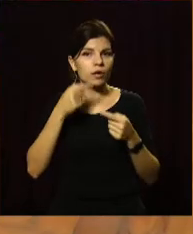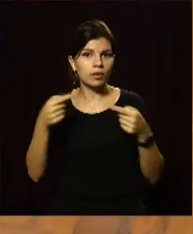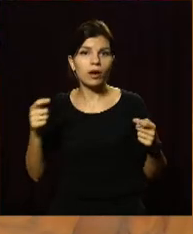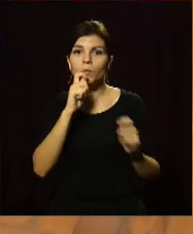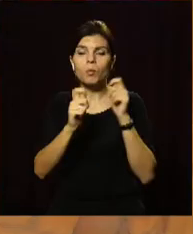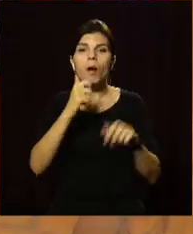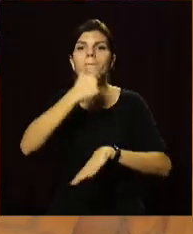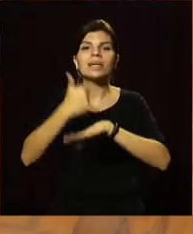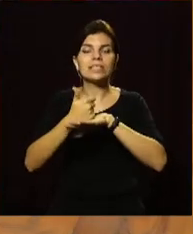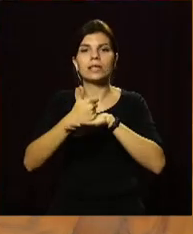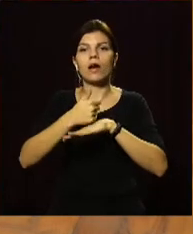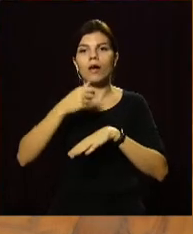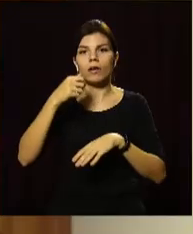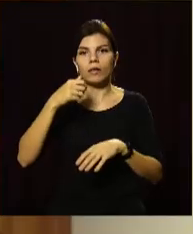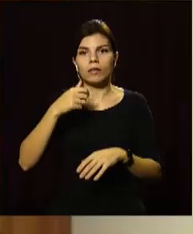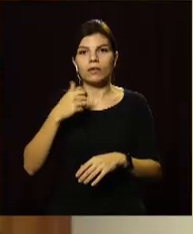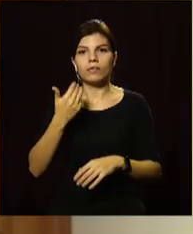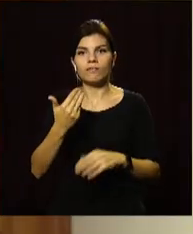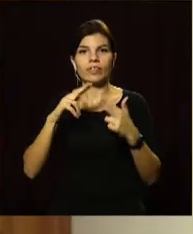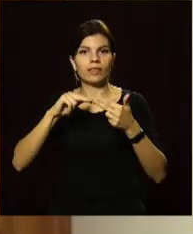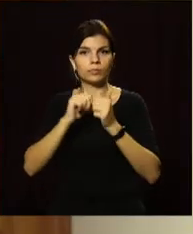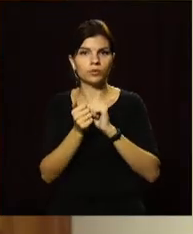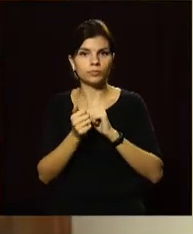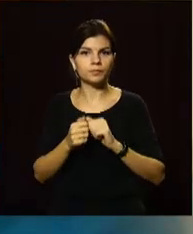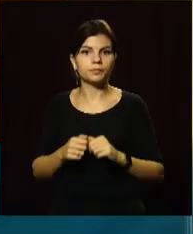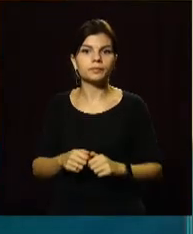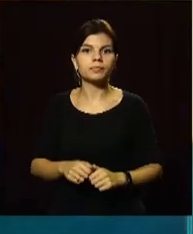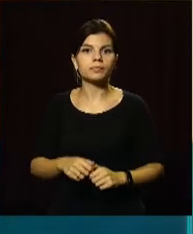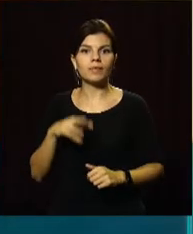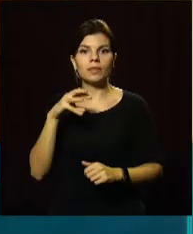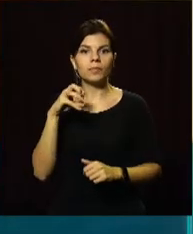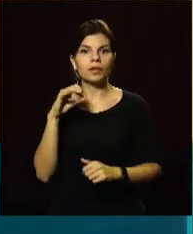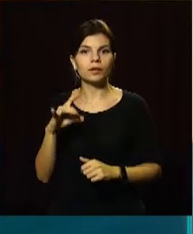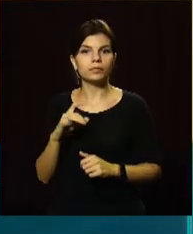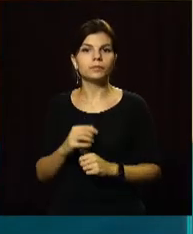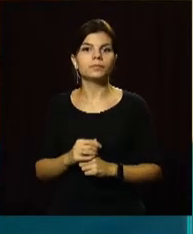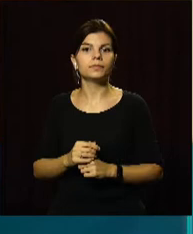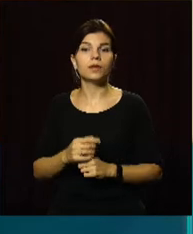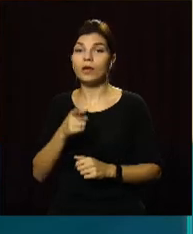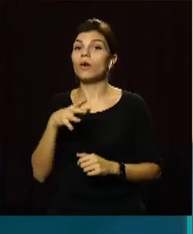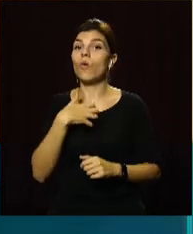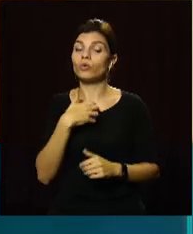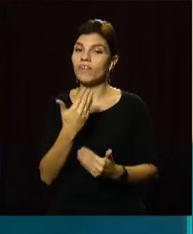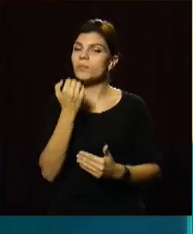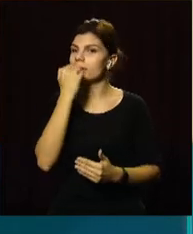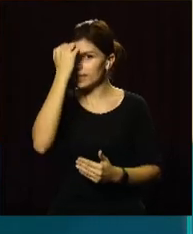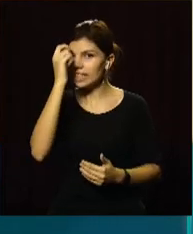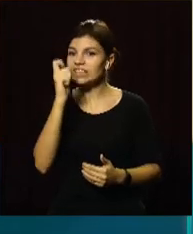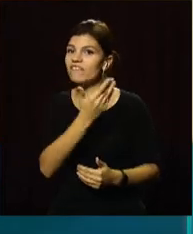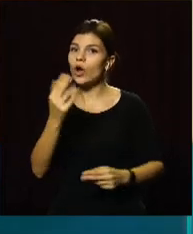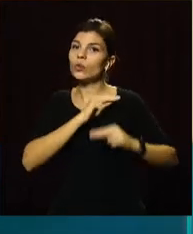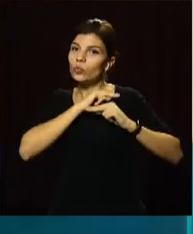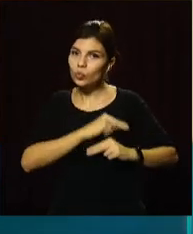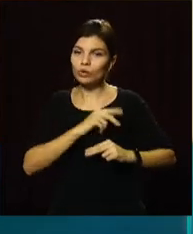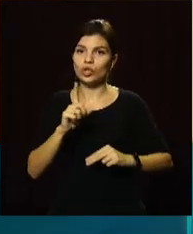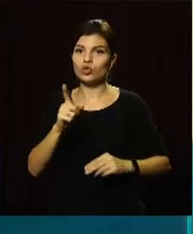вручив міський голова Кам'янського. Хочеться, першу чергу, від імені всіх жителів нашого міста поблагодарити вас за ваш працю, за